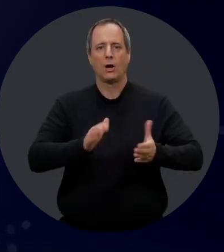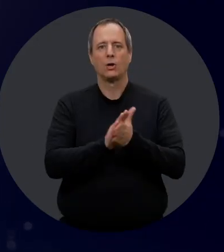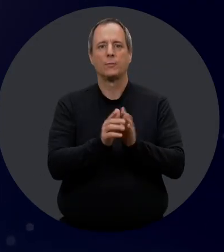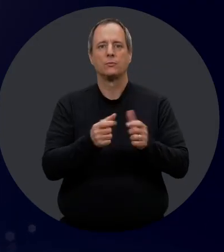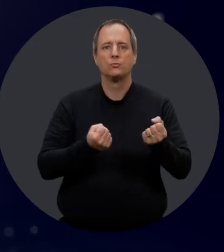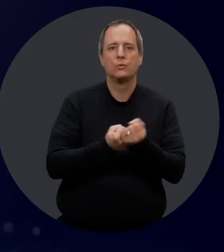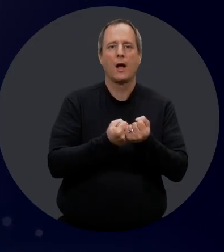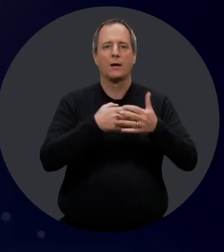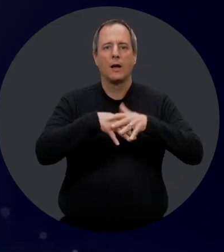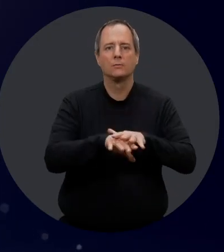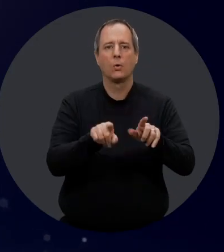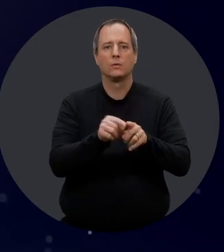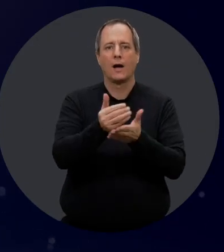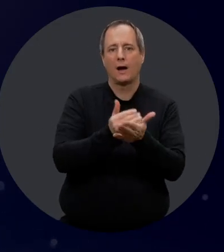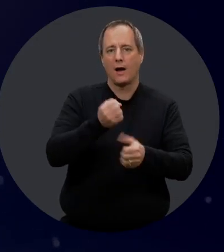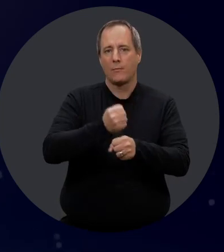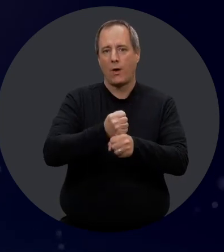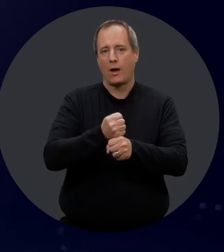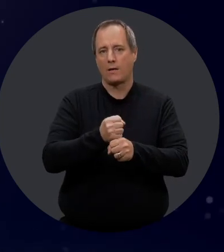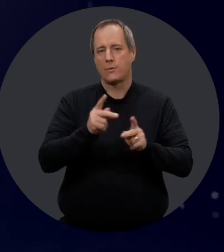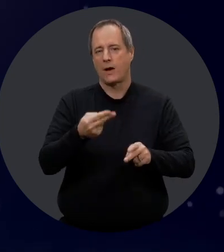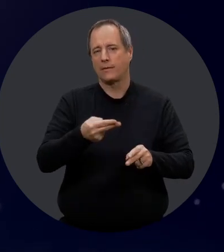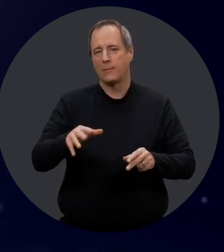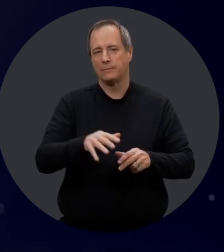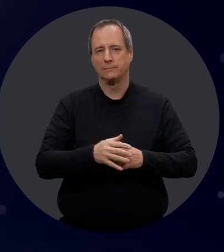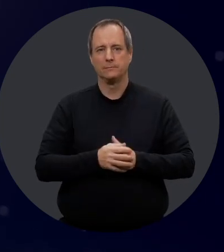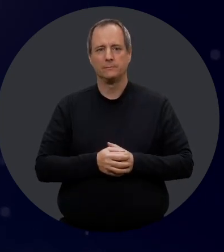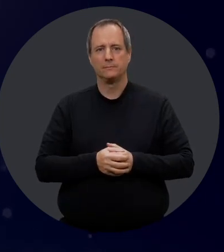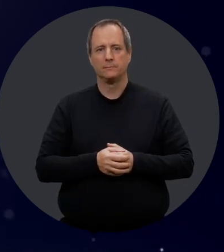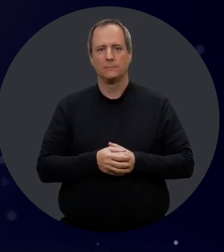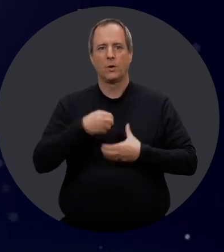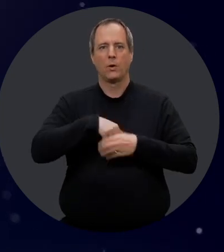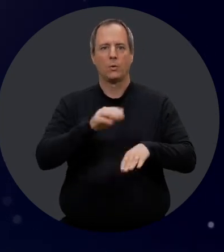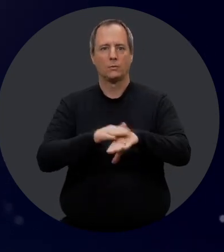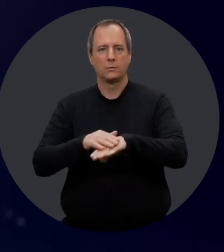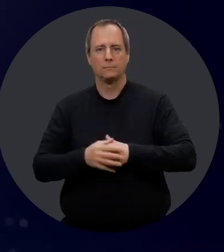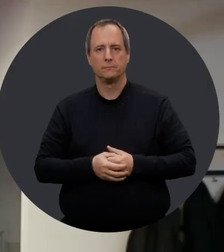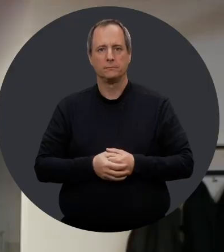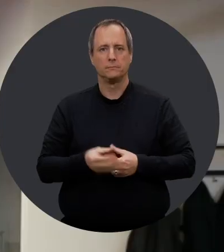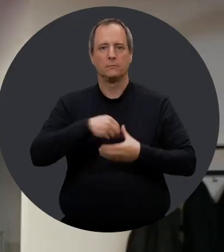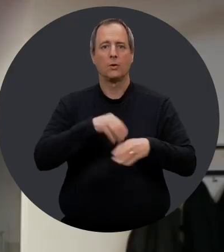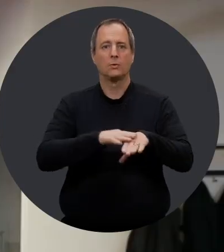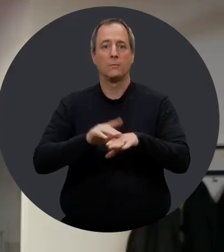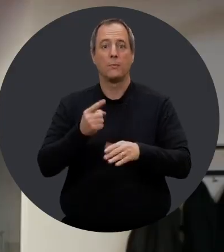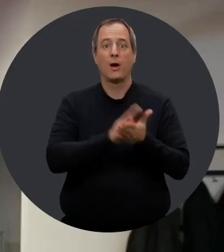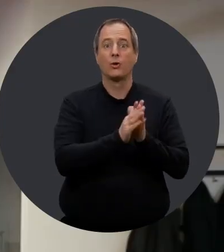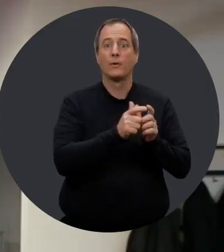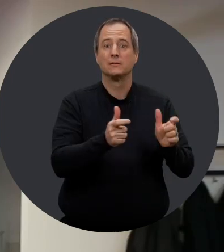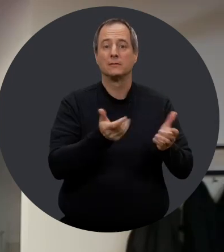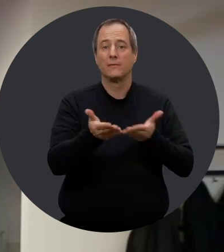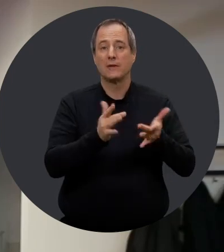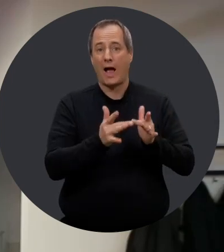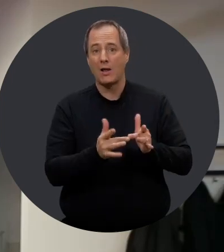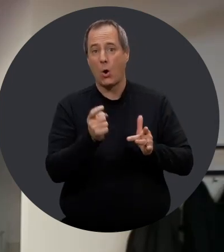Catégorie « Entreprises soutenant l'intégration et le maintien en emploi de personnes handicapées » Auticonsulte Auticonsulte est la